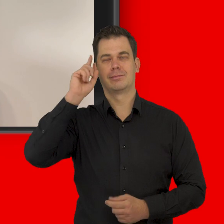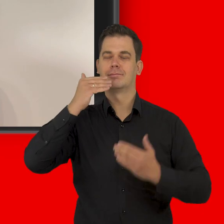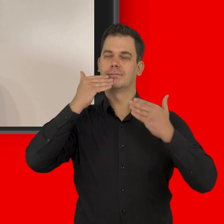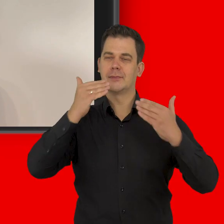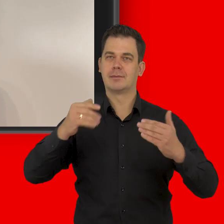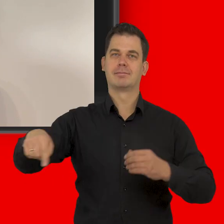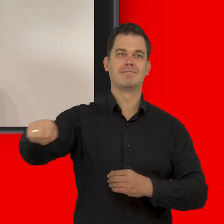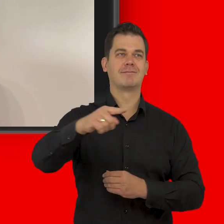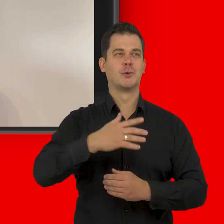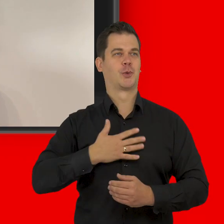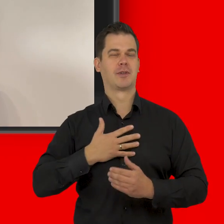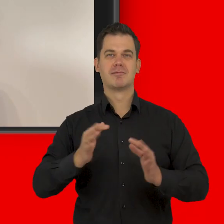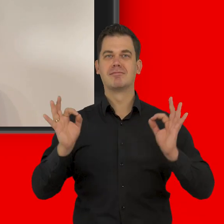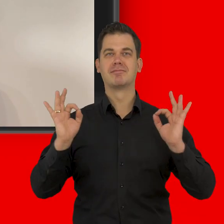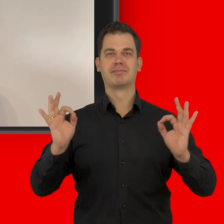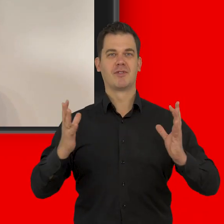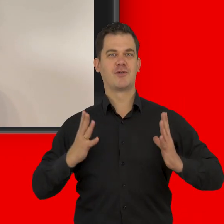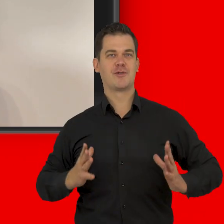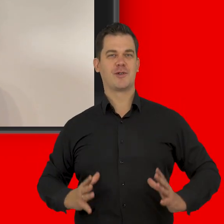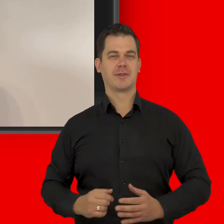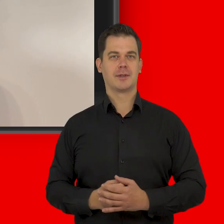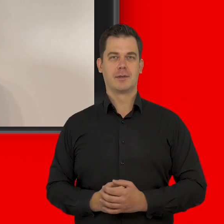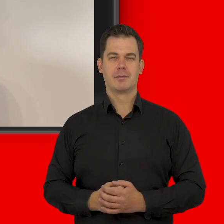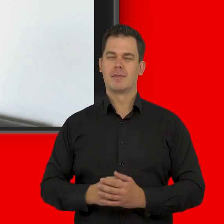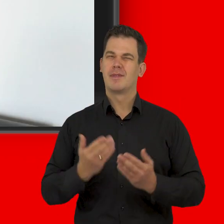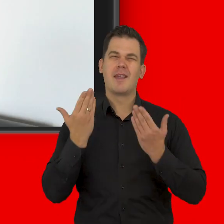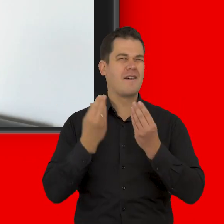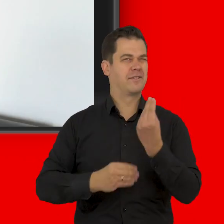Ludzie, to oni sprawiają, że dobrze czuję się w pracy.